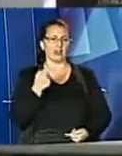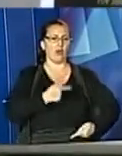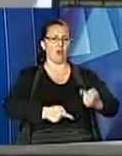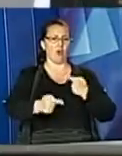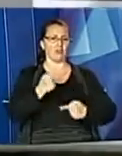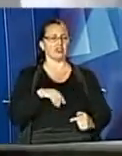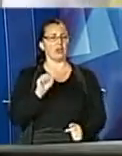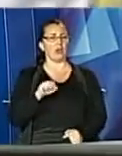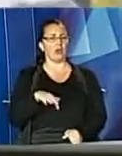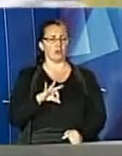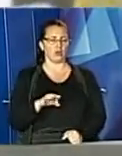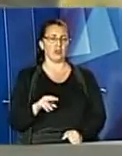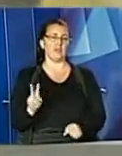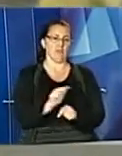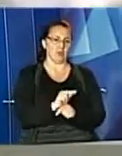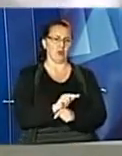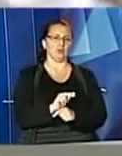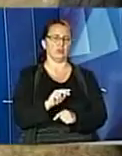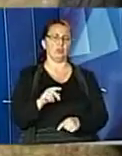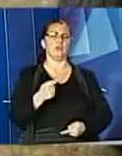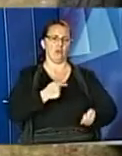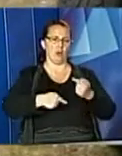знову після ремонту повернеться на війну.